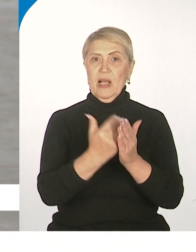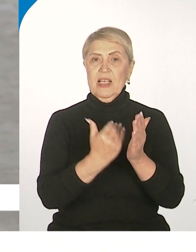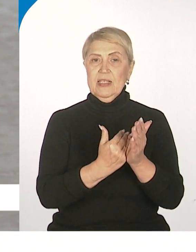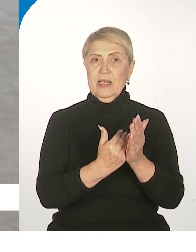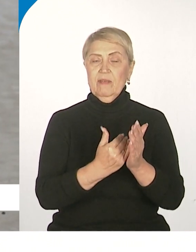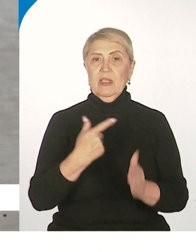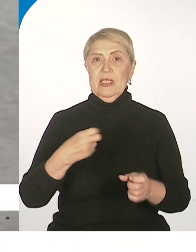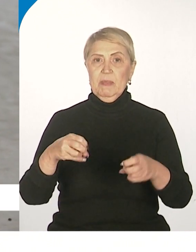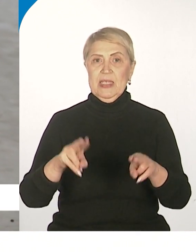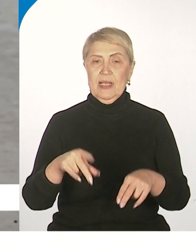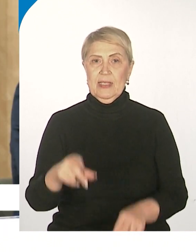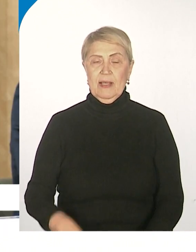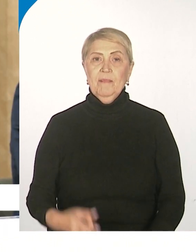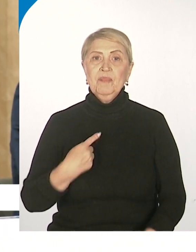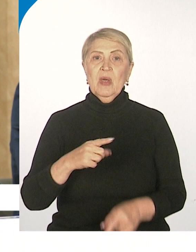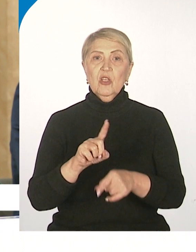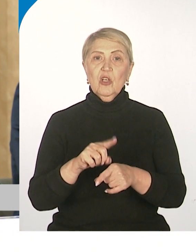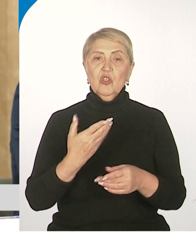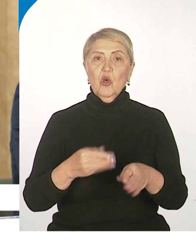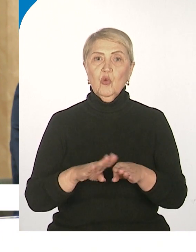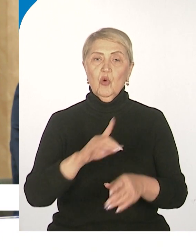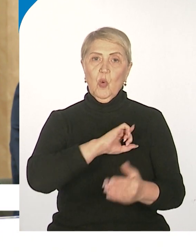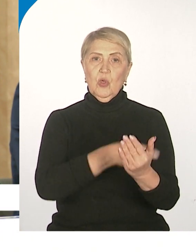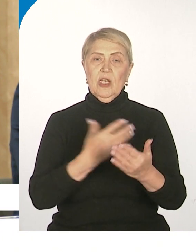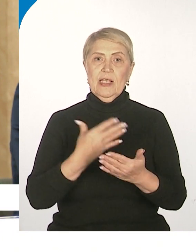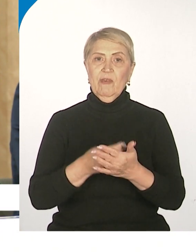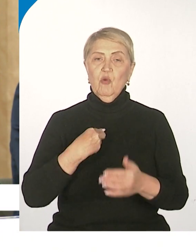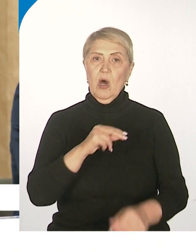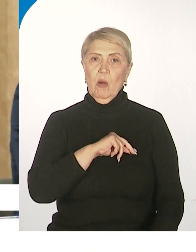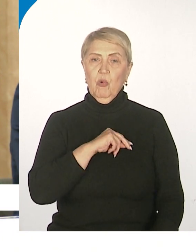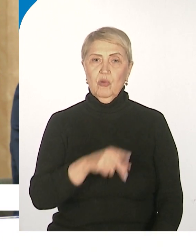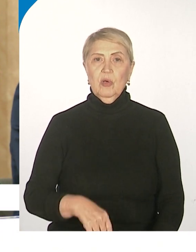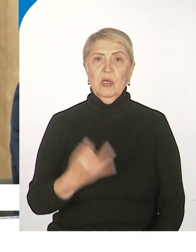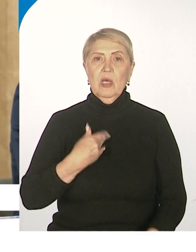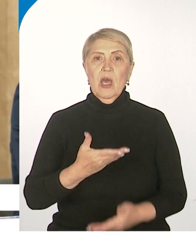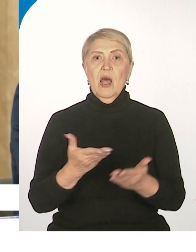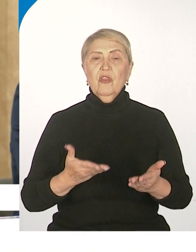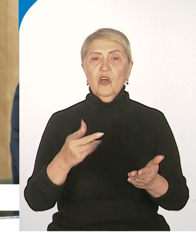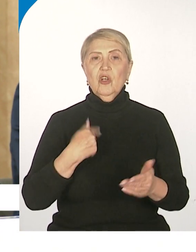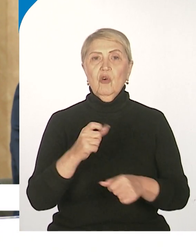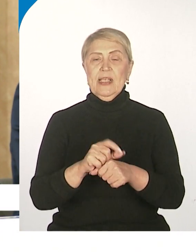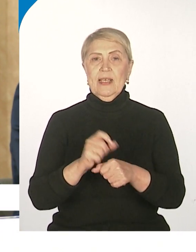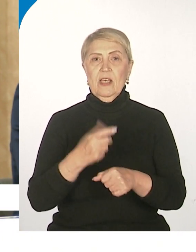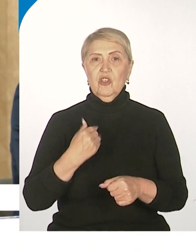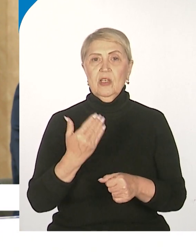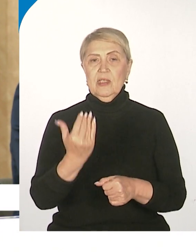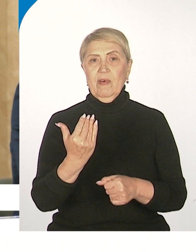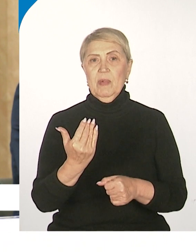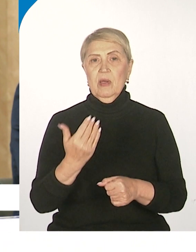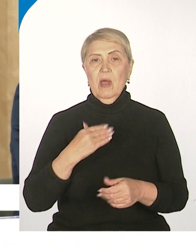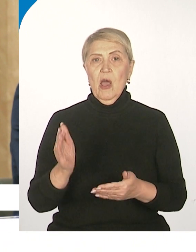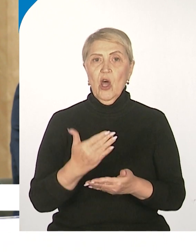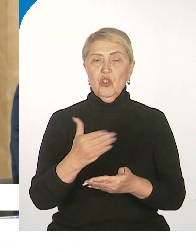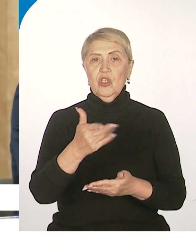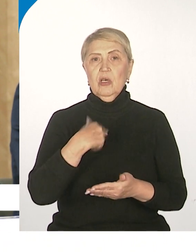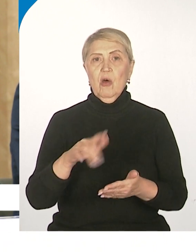гидрометцентра. Мы должны только усилить свою работу. И наша задача с вами – это очистка